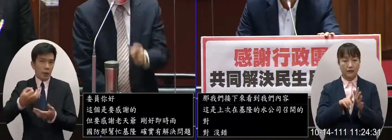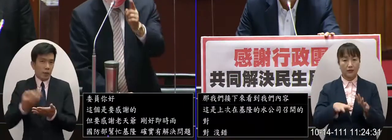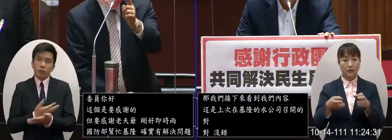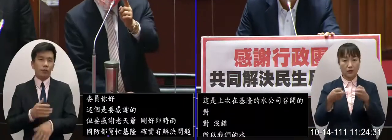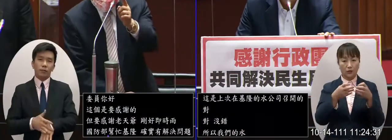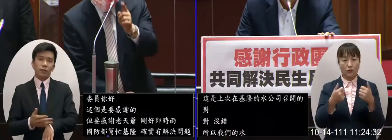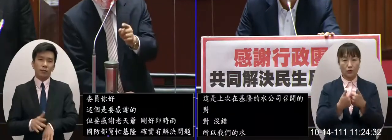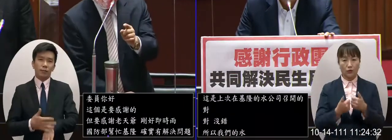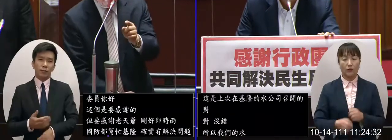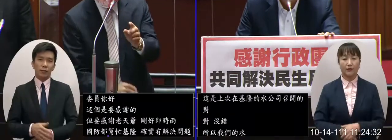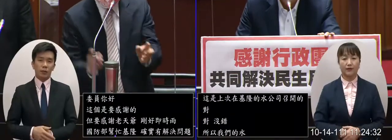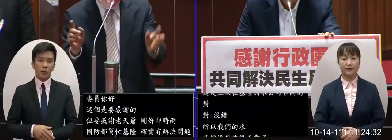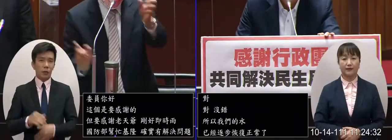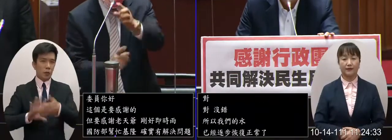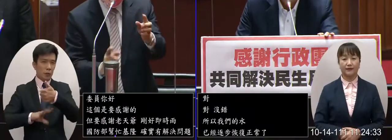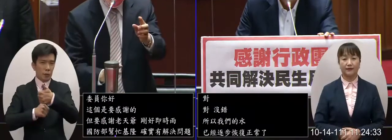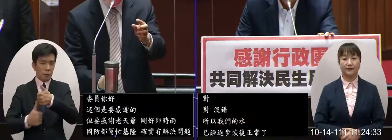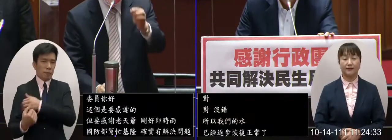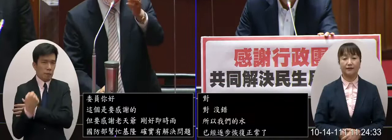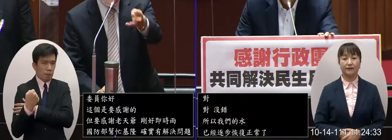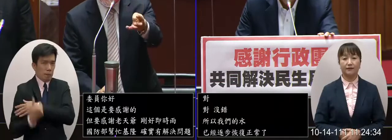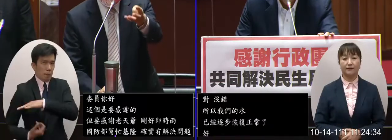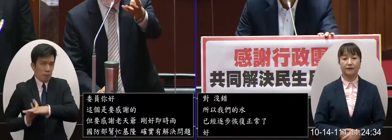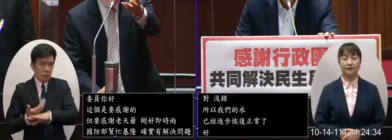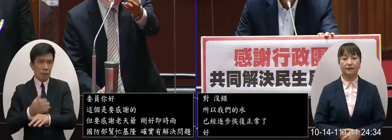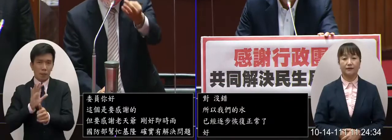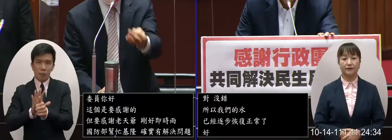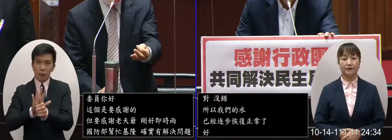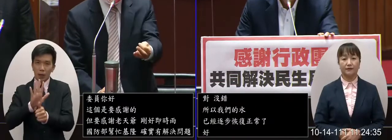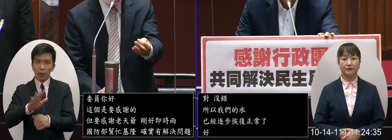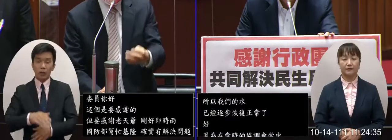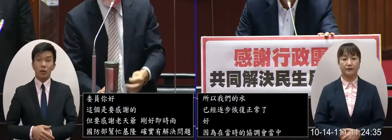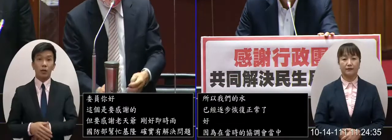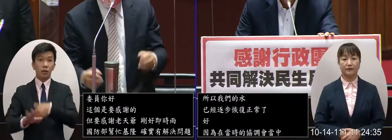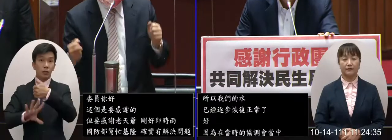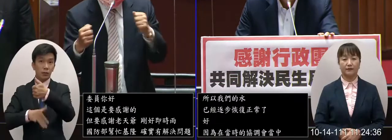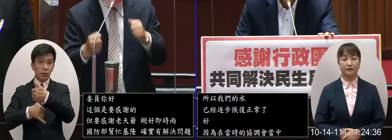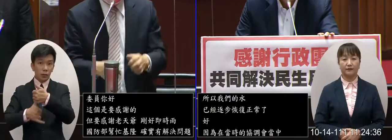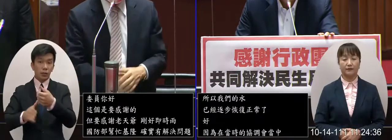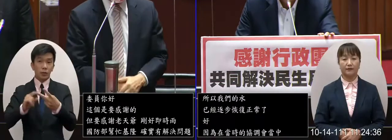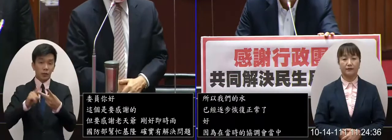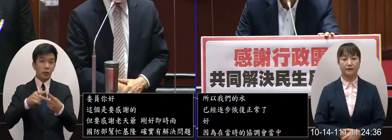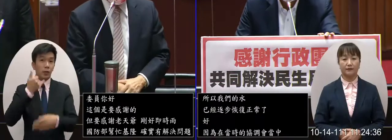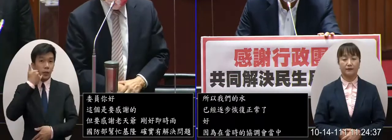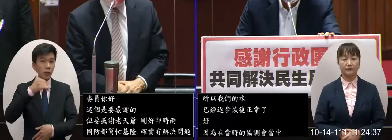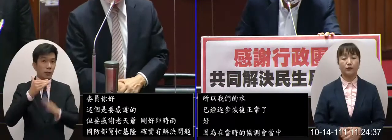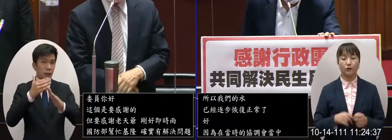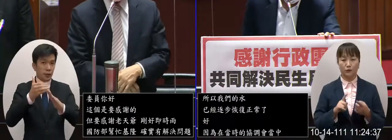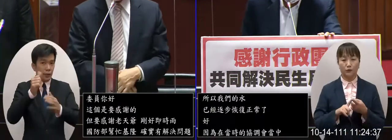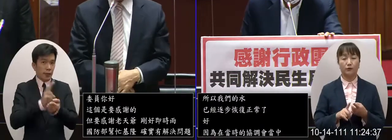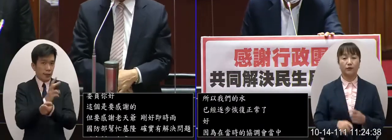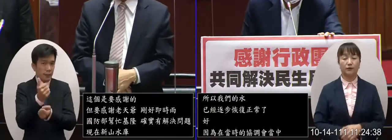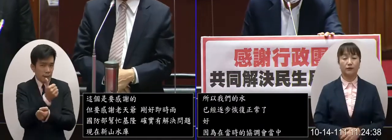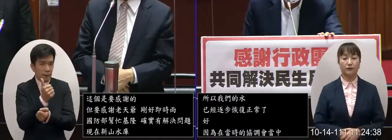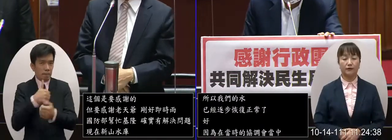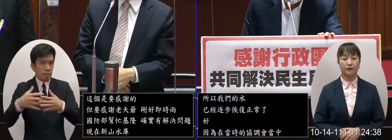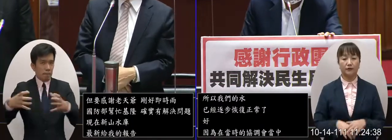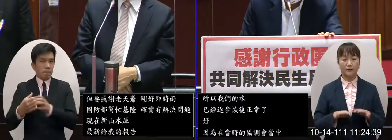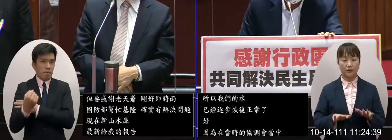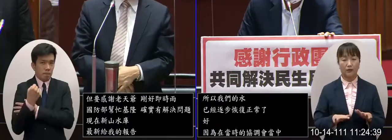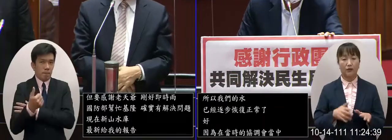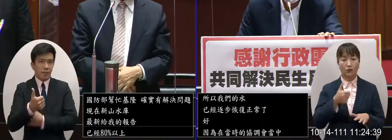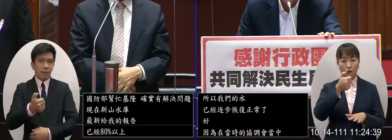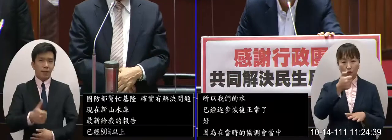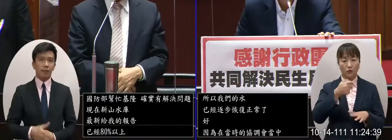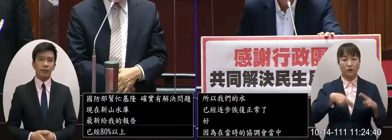協調會當中委員也很盡力啦但是在過程中委員跟基隆市民市長大家都很努力沒錯 很感謝好 所以我這邊